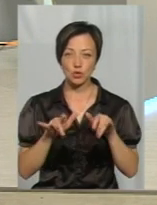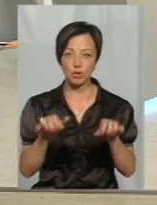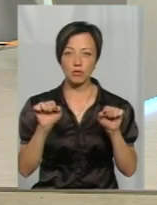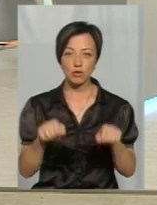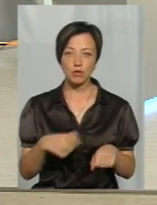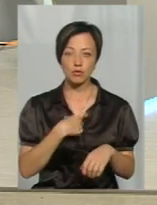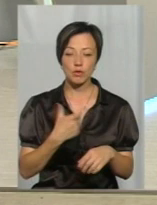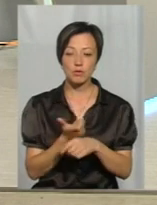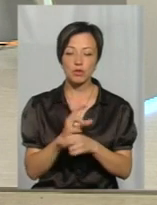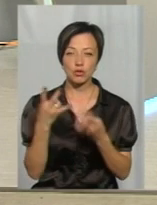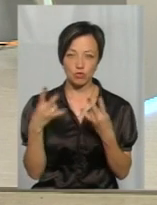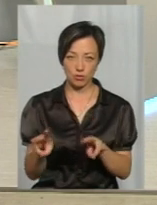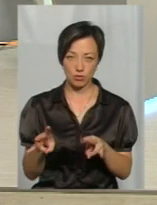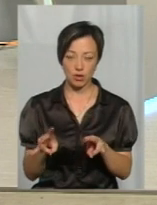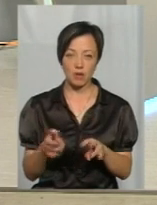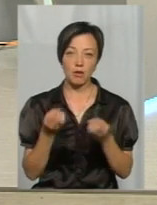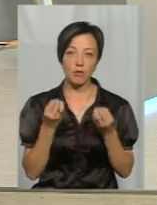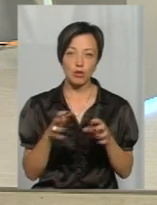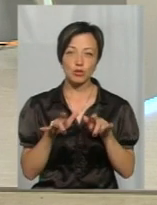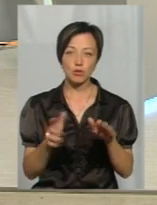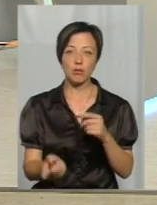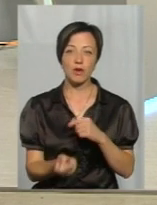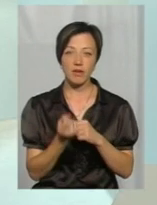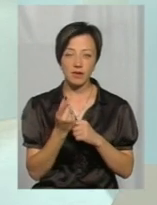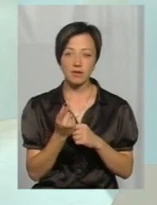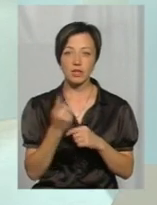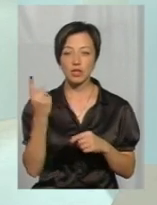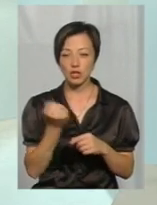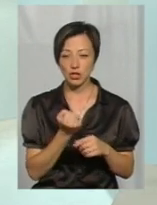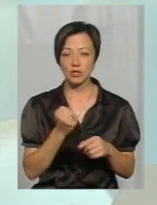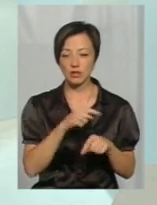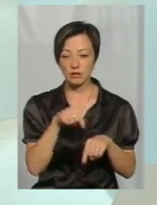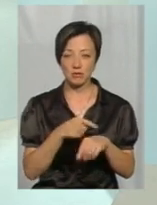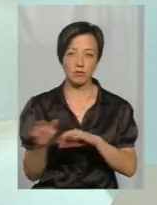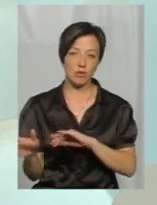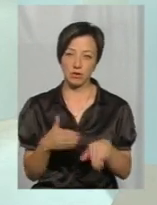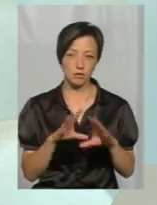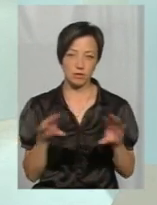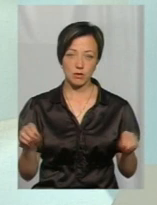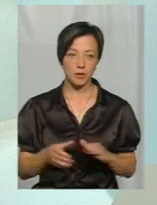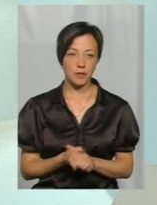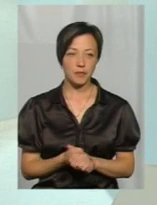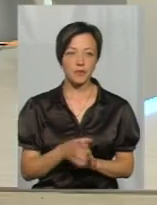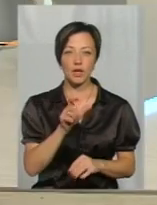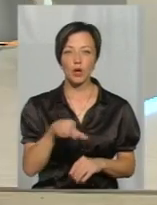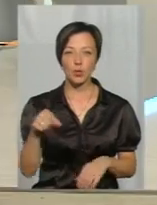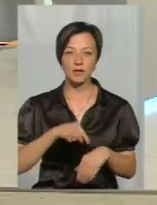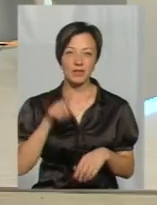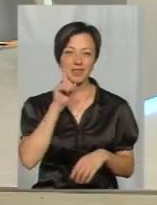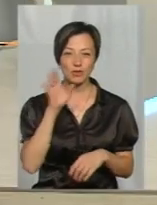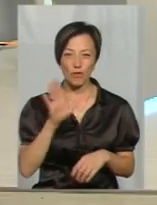нанести собі набагато більшу шкоду. Просто цей жук, він від'явився тиждень, якесь він пропаде. Тому що люди відчувають